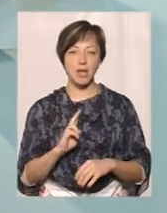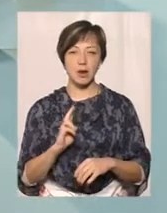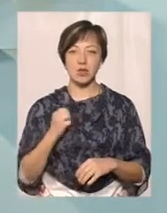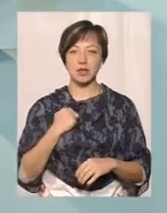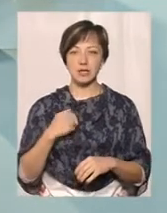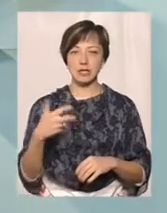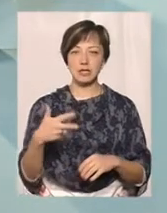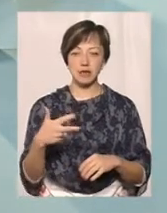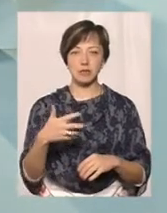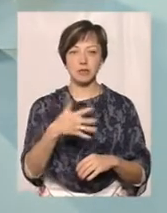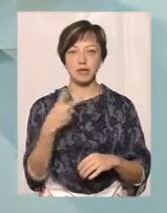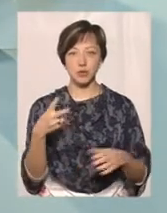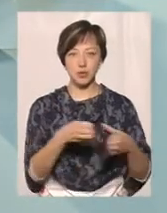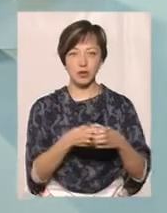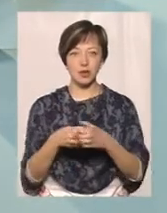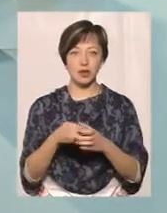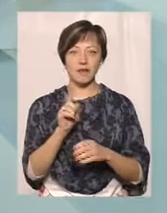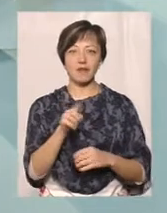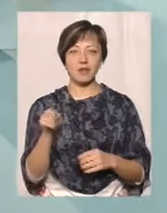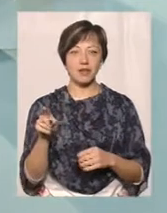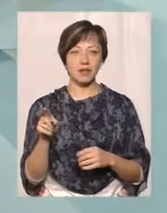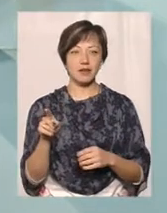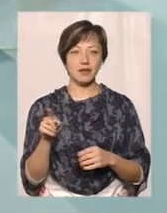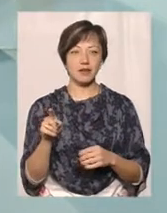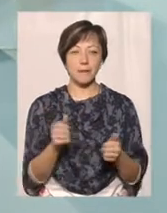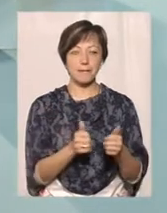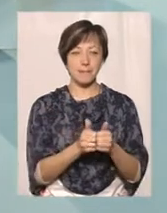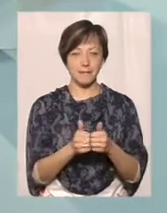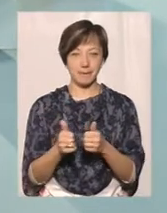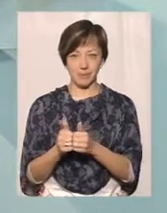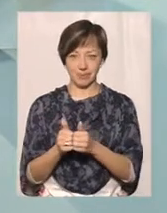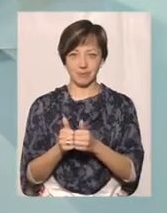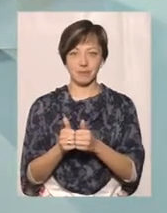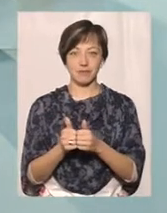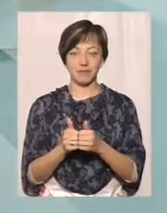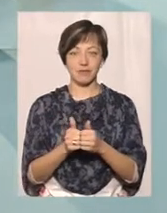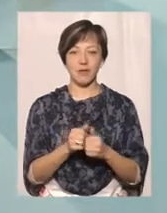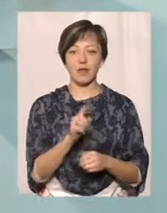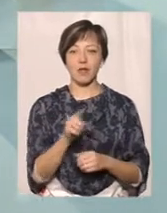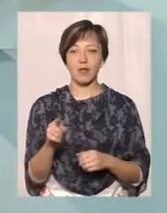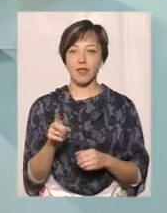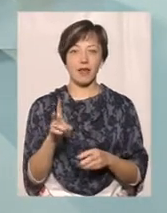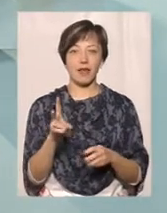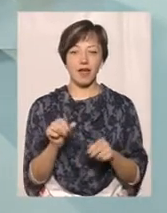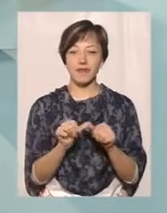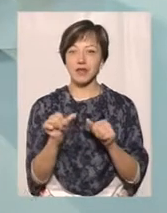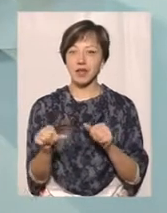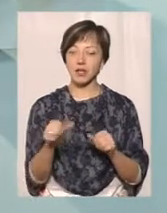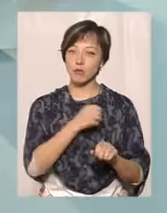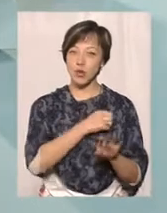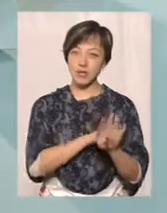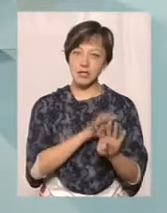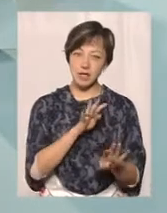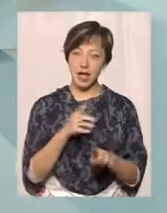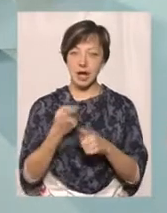-кою, стоять 52-гою. І вони пліч-опліч, вони не відділяють, що це Збройні